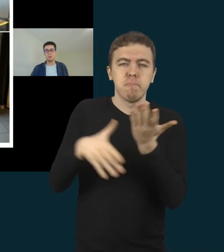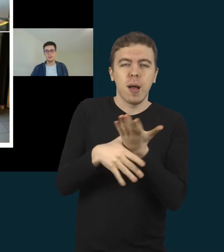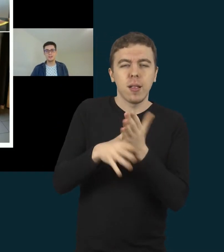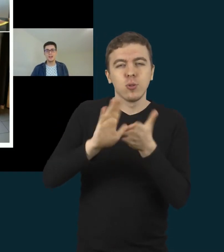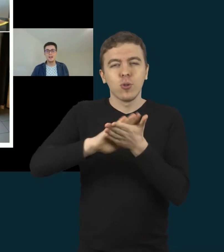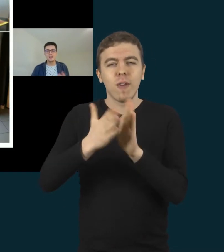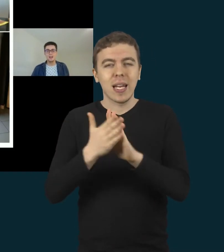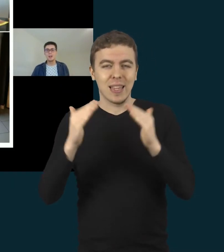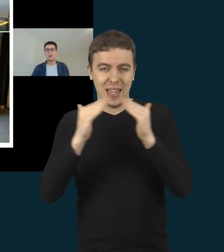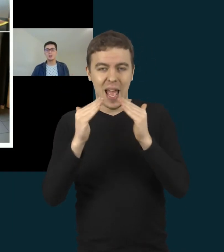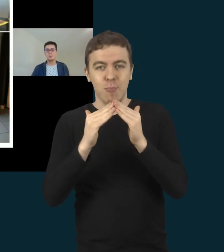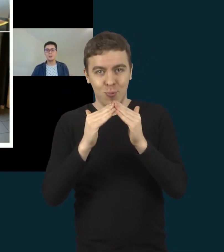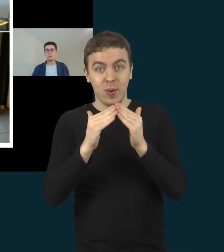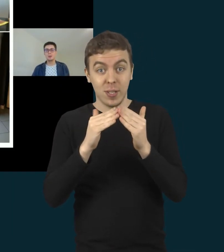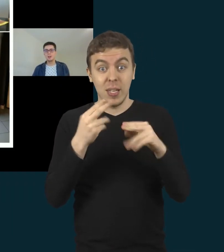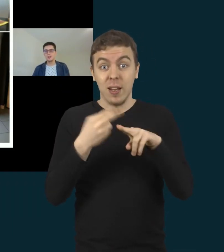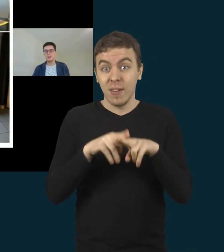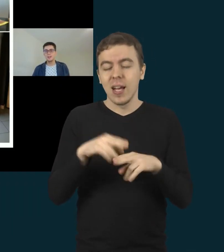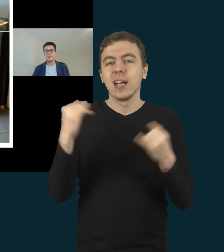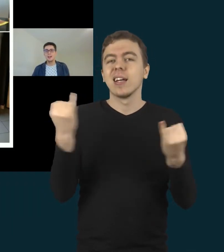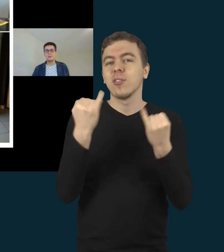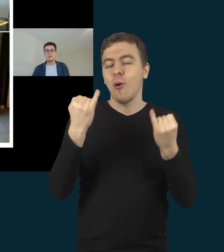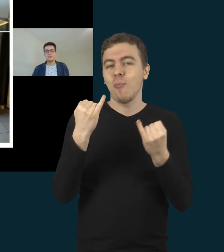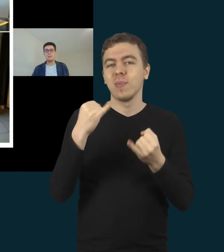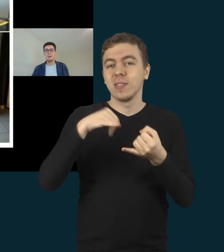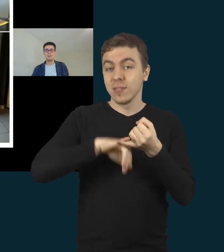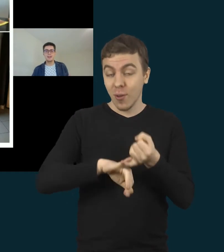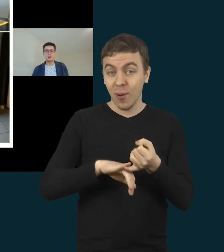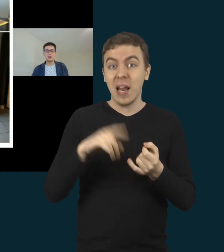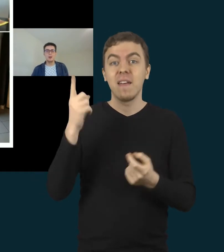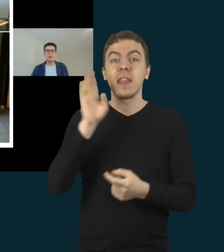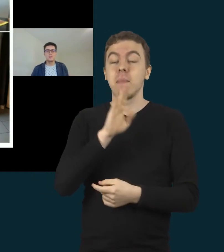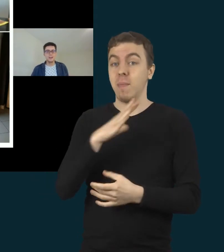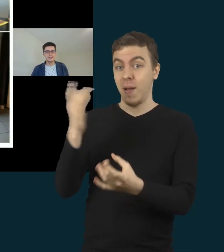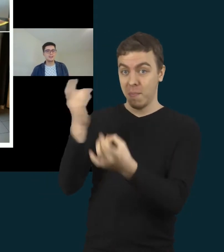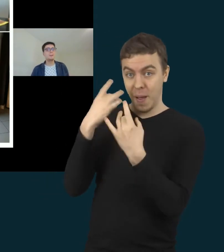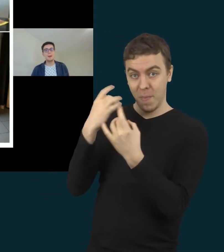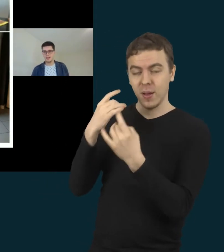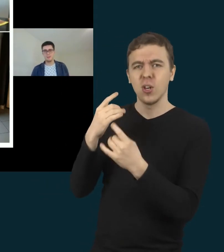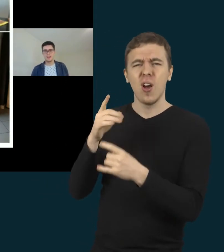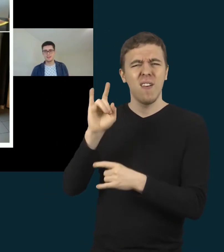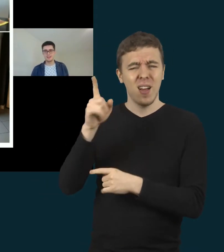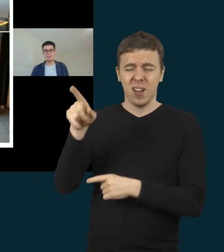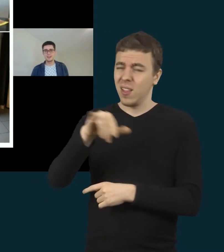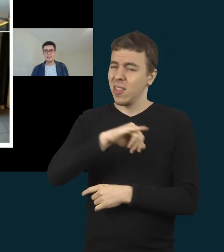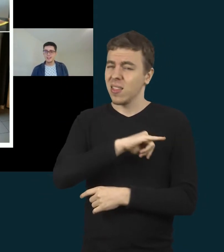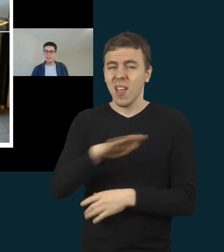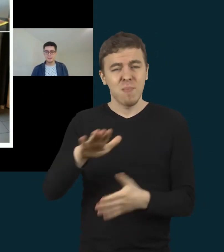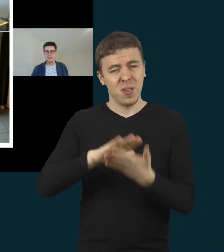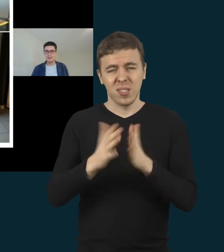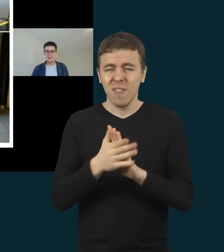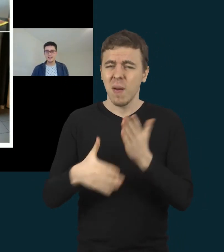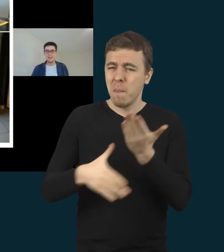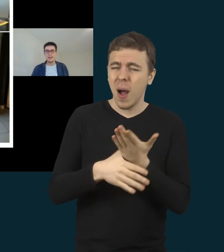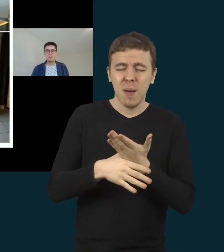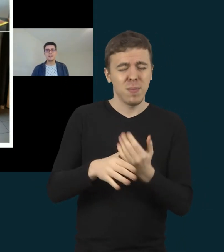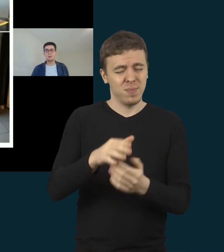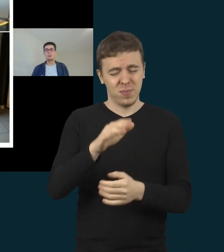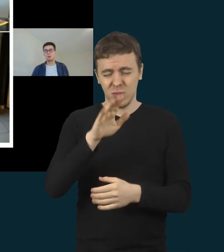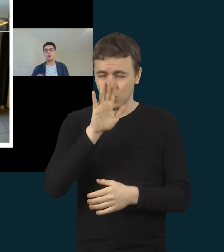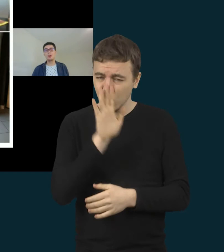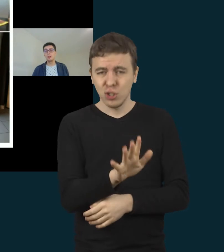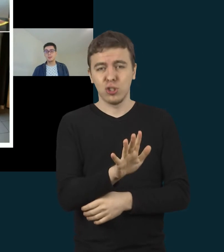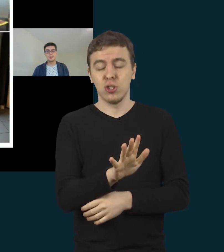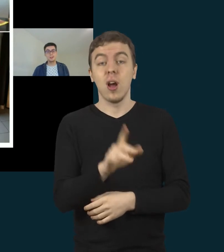namuose. Ir irgi įdomi istorija, kad mama sako, vaikas labai nemėgsta tvarkyti ir padėti, bet kai